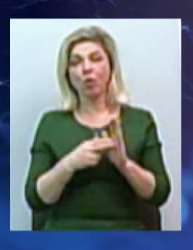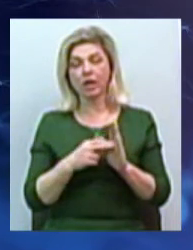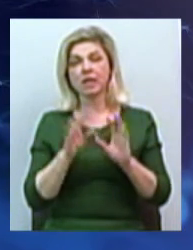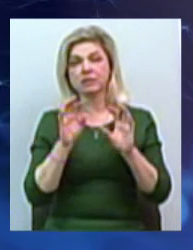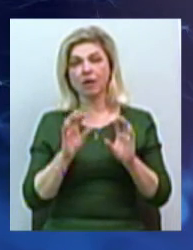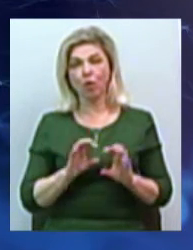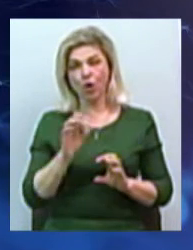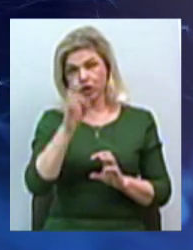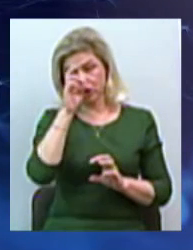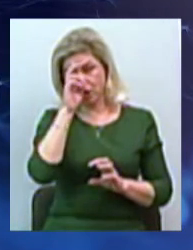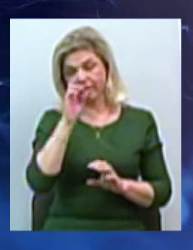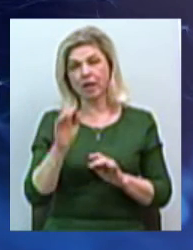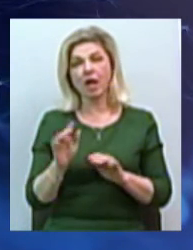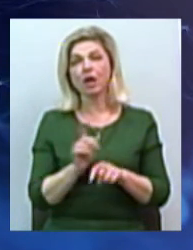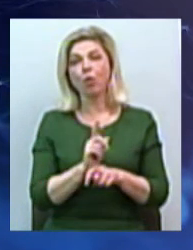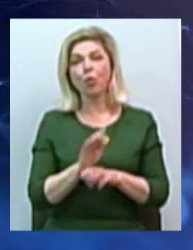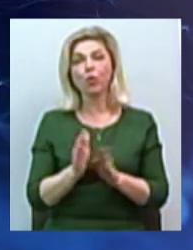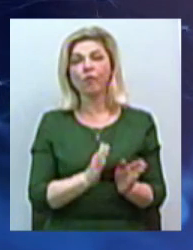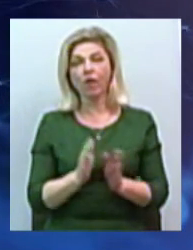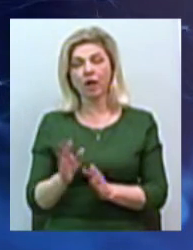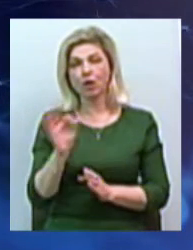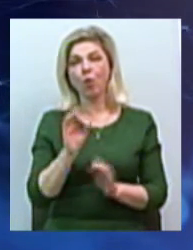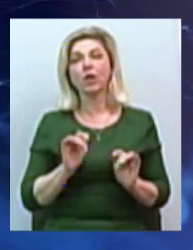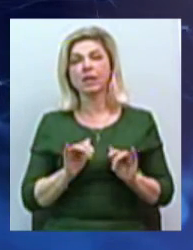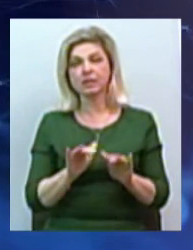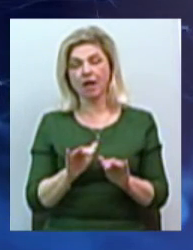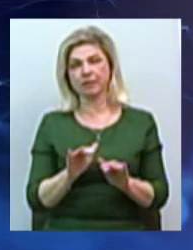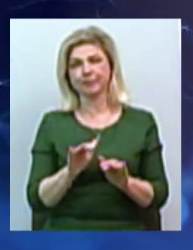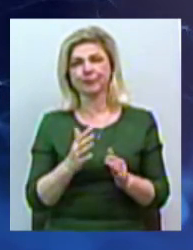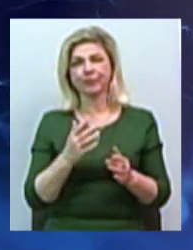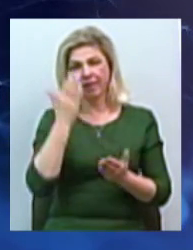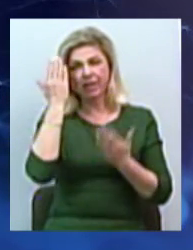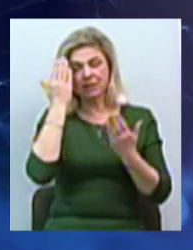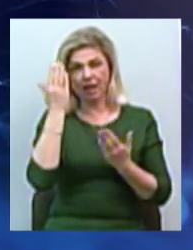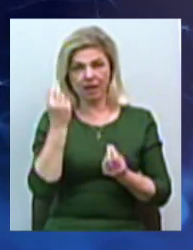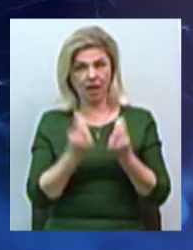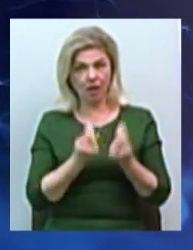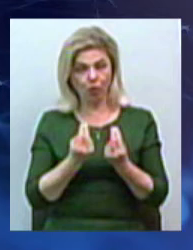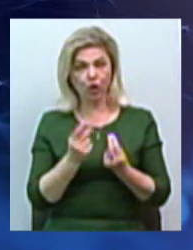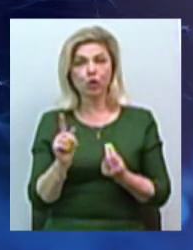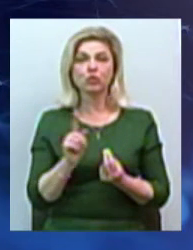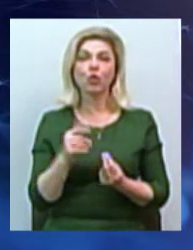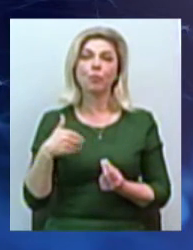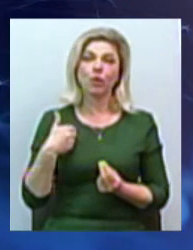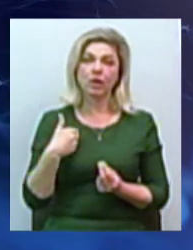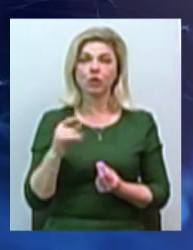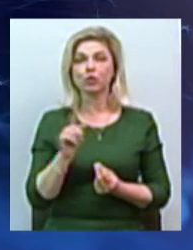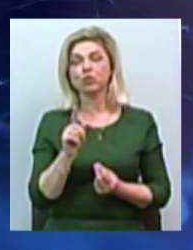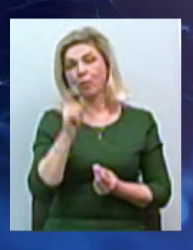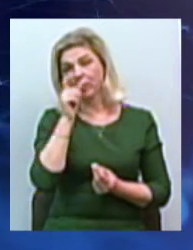регулювання діяльності щодо організації та проведення азартних ігор. Отже, про те, що корисного і що негативного